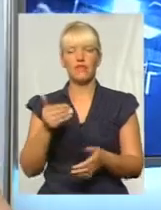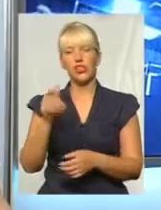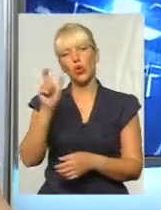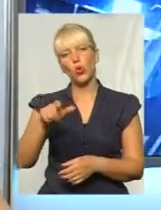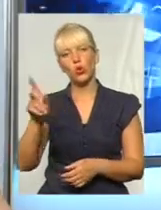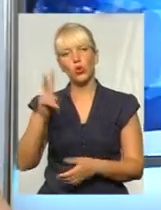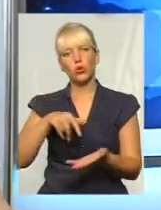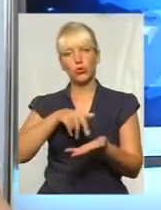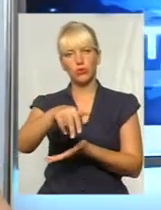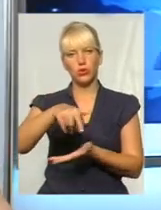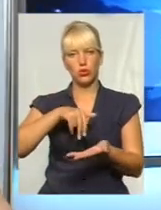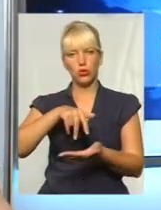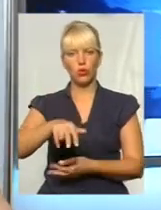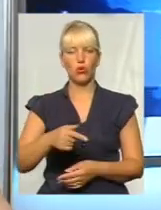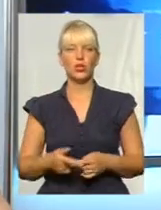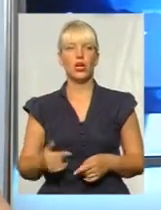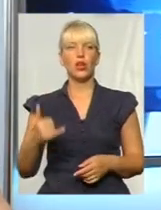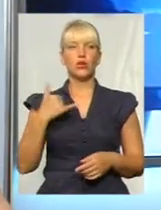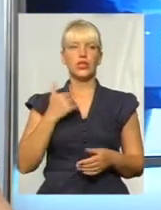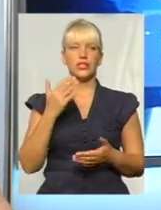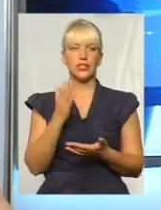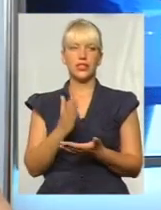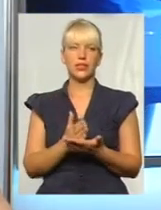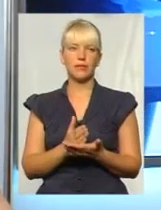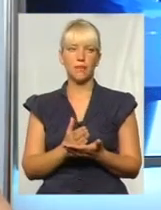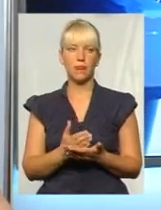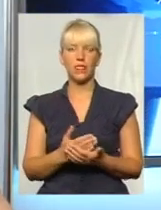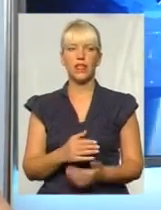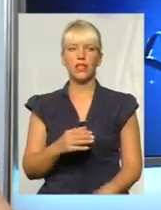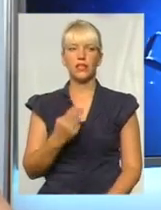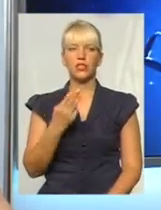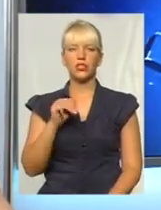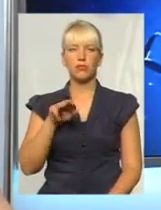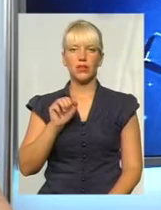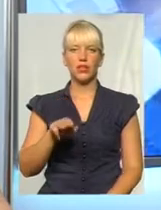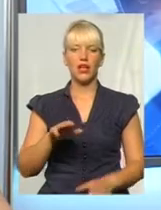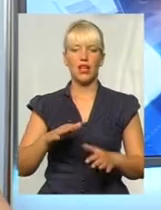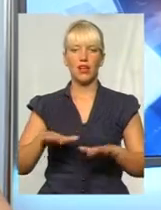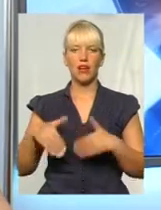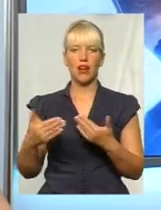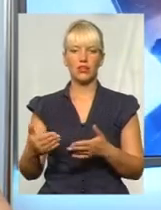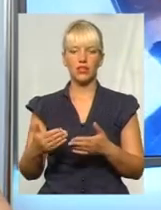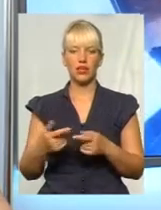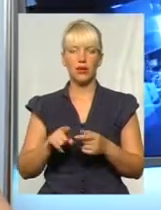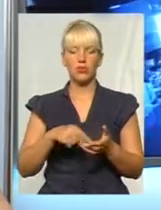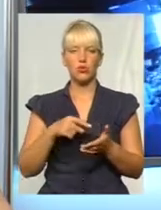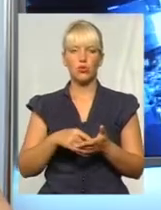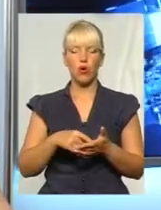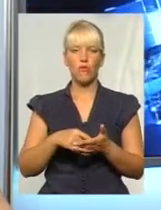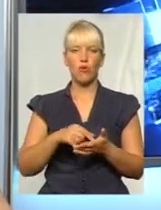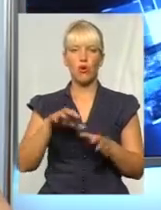зараз зі студією є пан Олег Шмід, радник міського голови Львова з питань розвитку